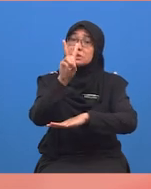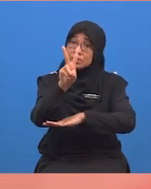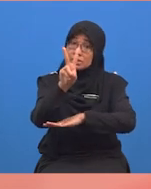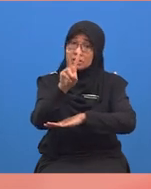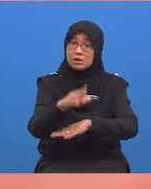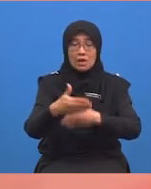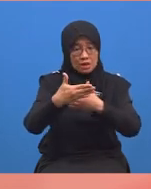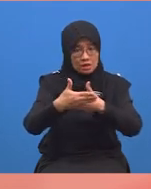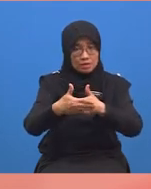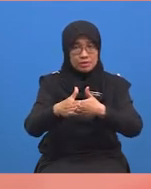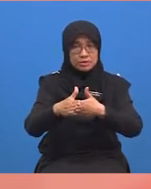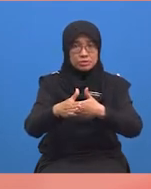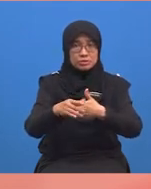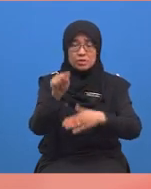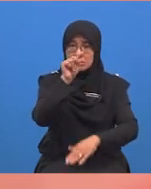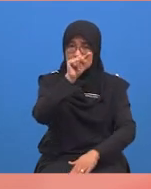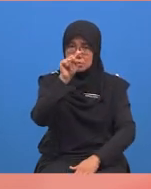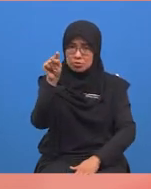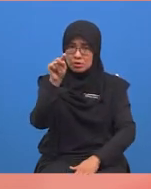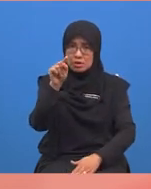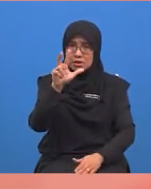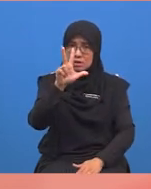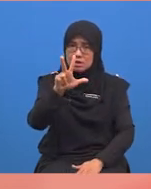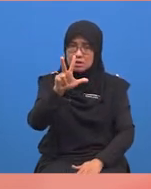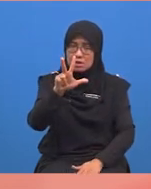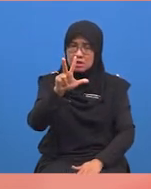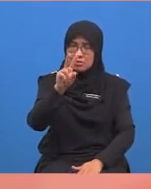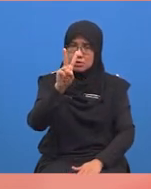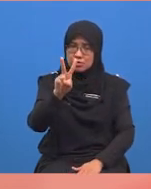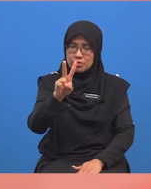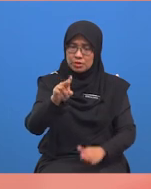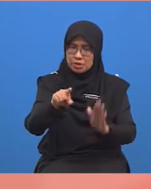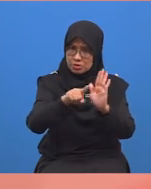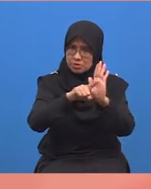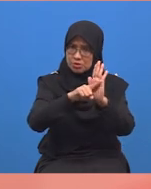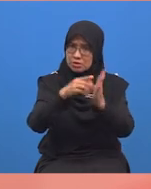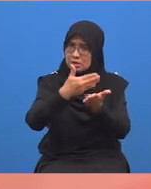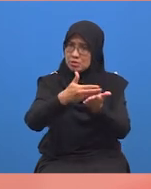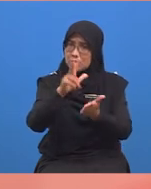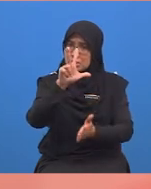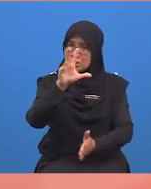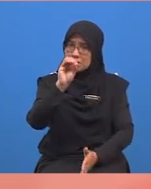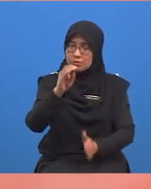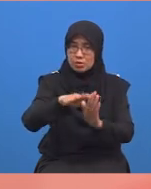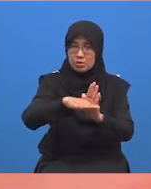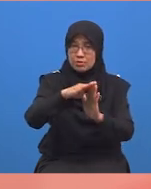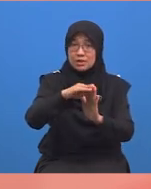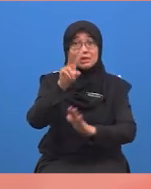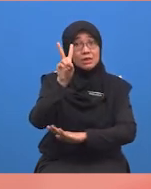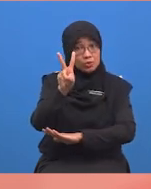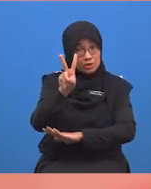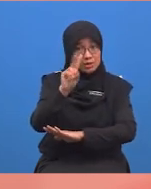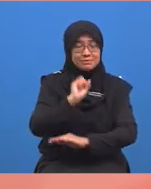Kemudian, tolakkan tiga puluh dua dengan tiga puluh dan bakinya adalah dua.